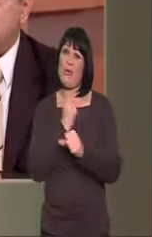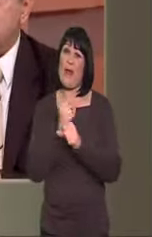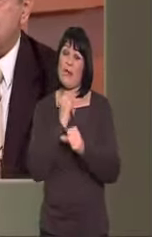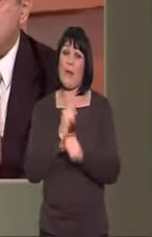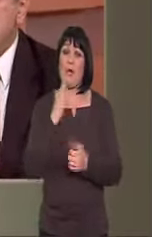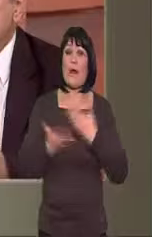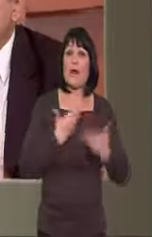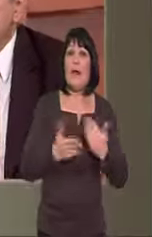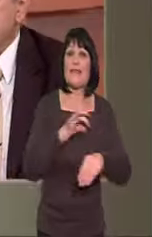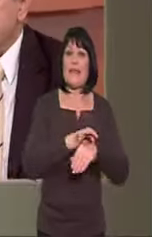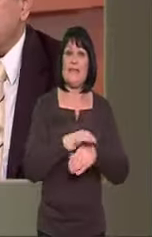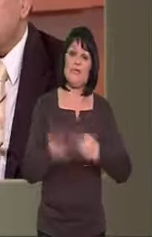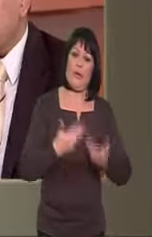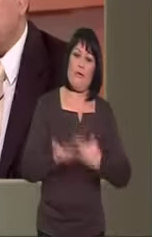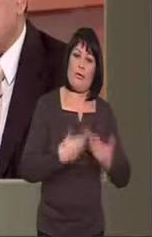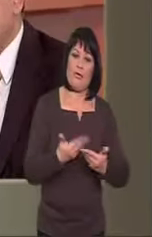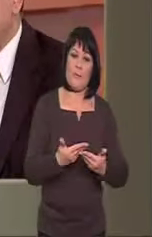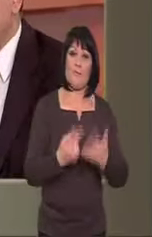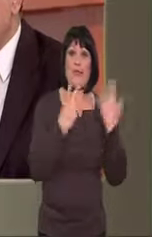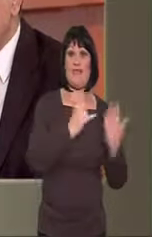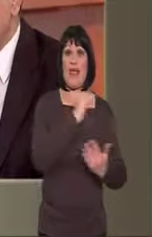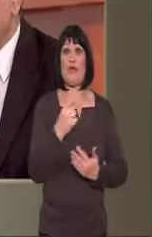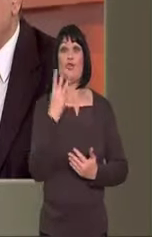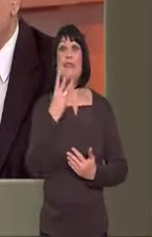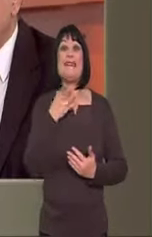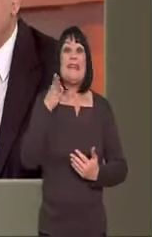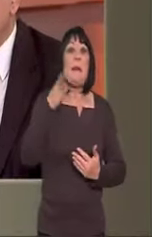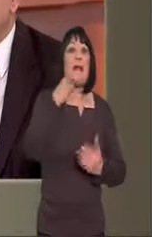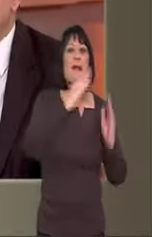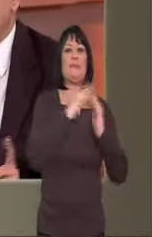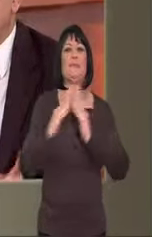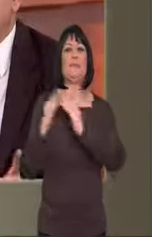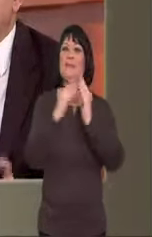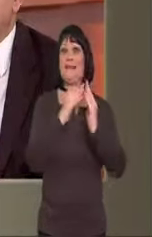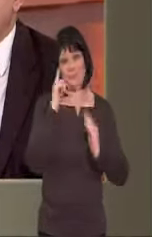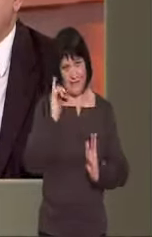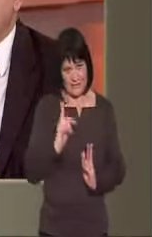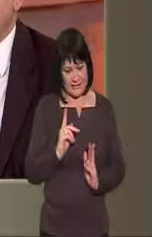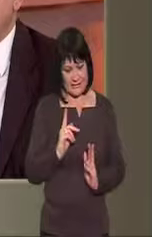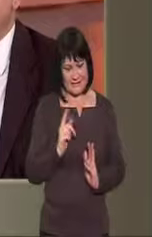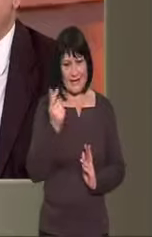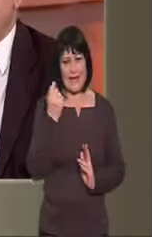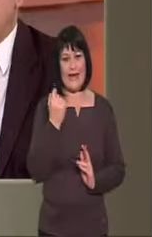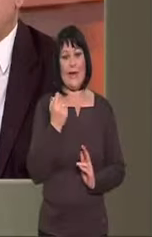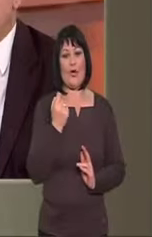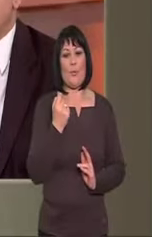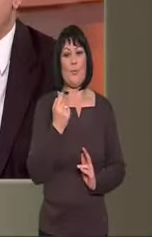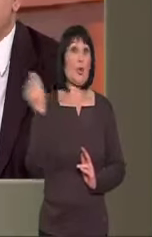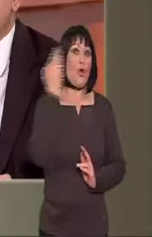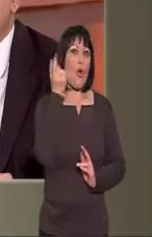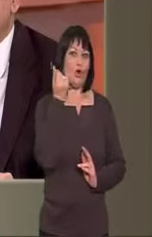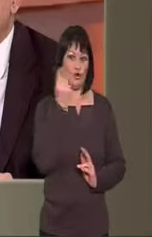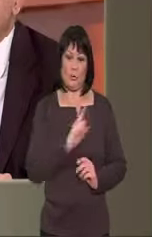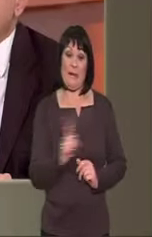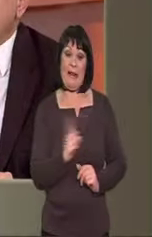περισσότερους ασθενείς από ένα ωράδιο 7-3 στην κατοίκο νοσηλεία. Ναι, μεν εκεί έχουμε ένα αυξημένο κόστος